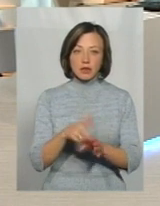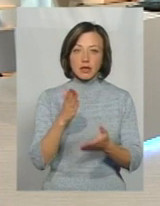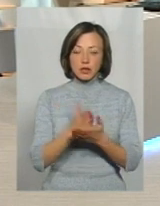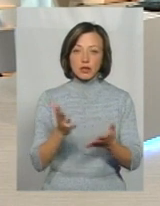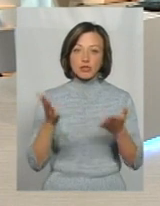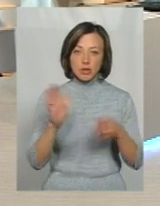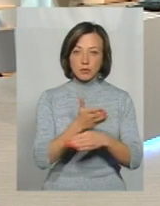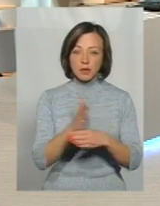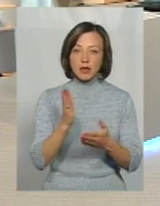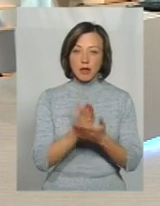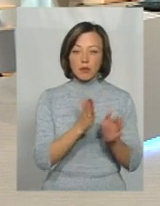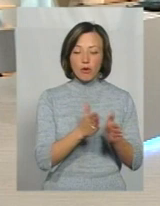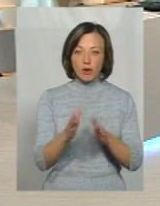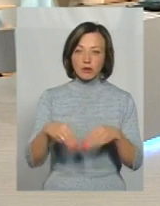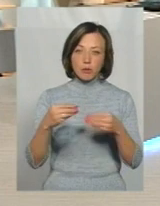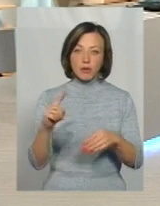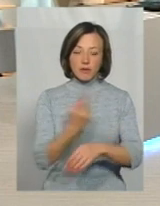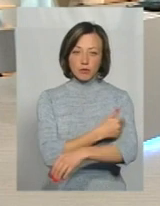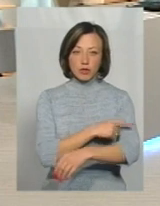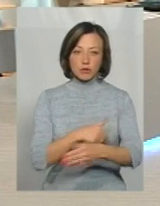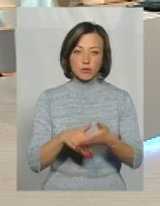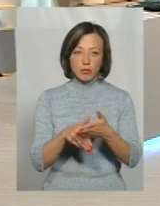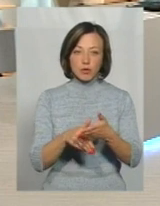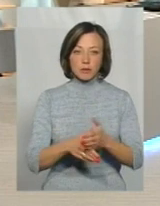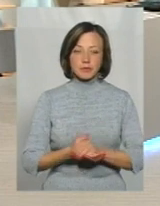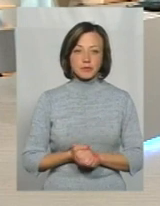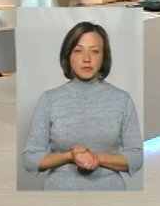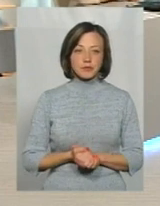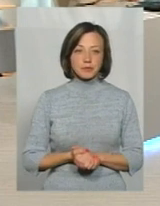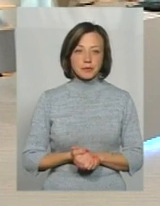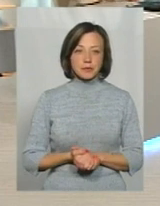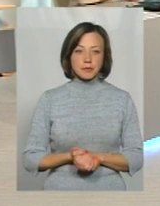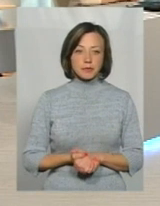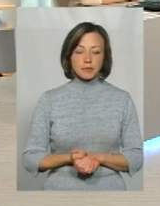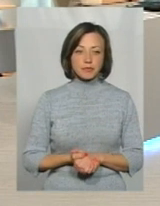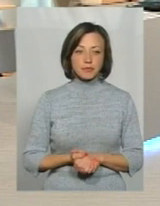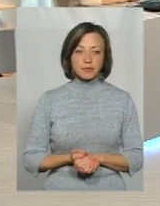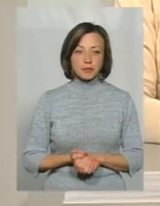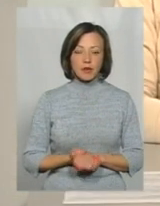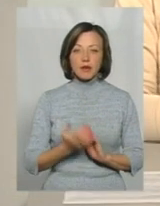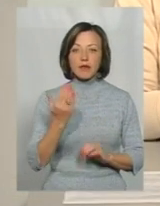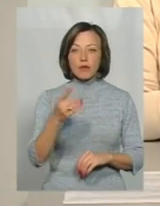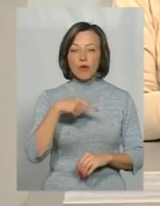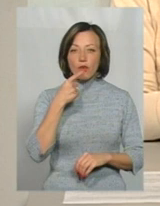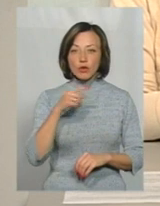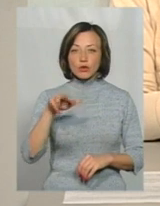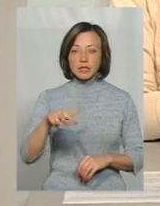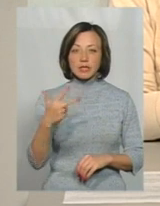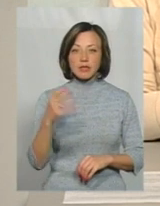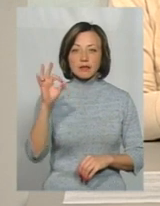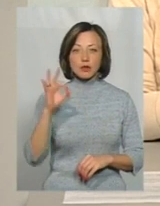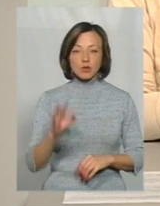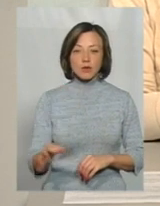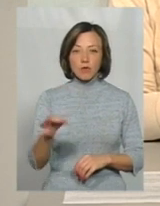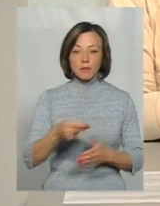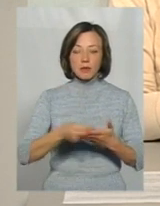розмежування. Є порядок надання первинної медичної допомоги. Але все ж таки ви говорили про те, що 33% в